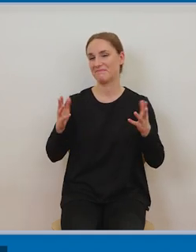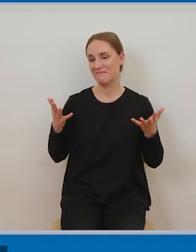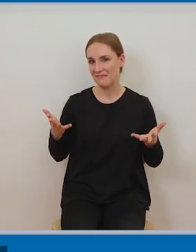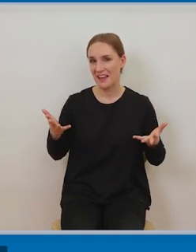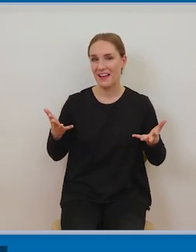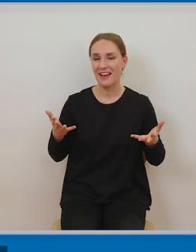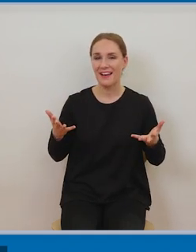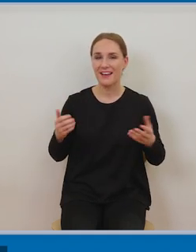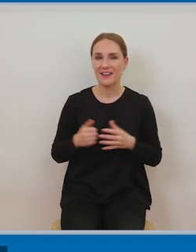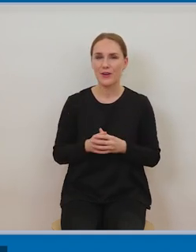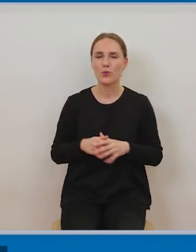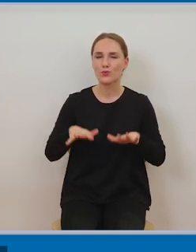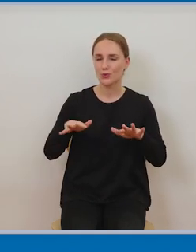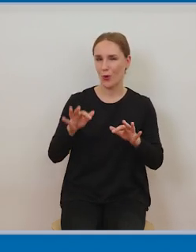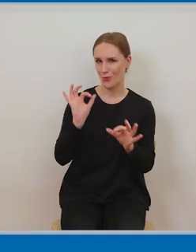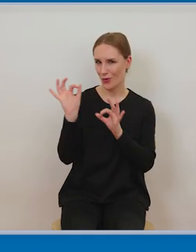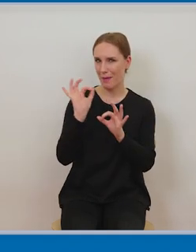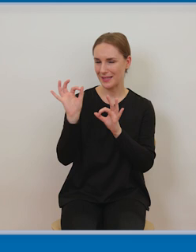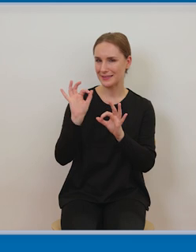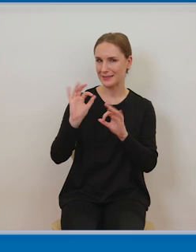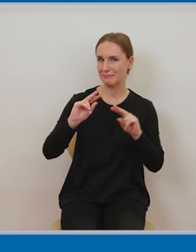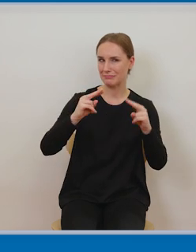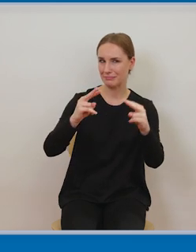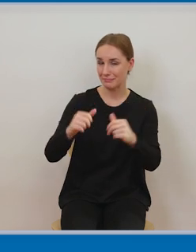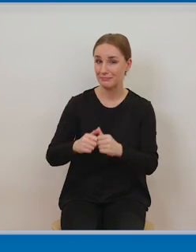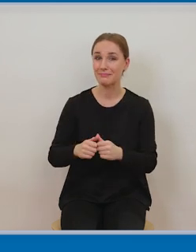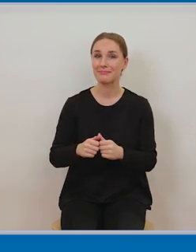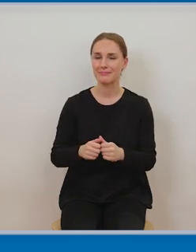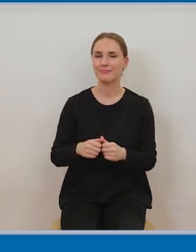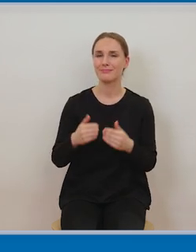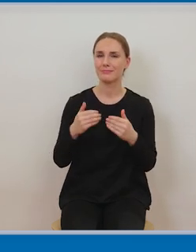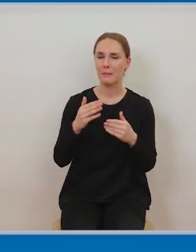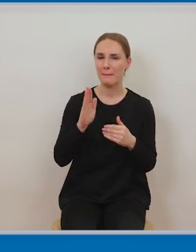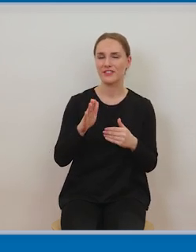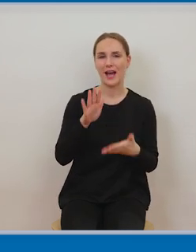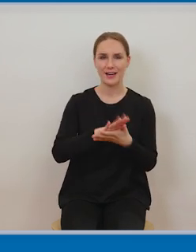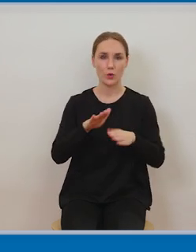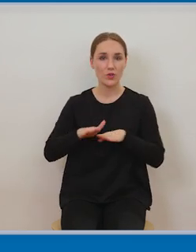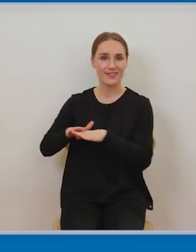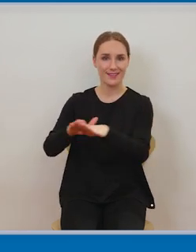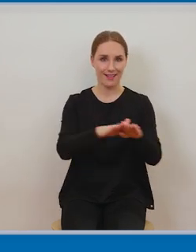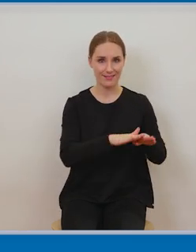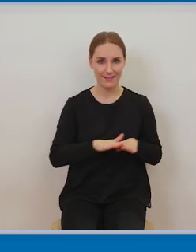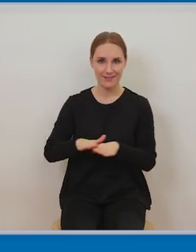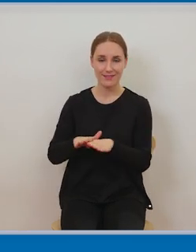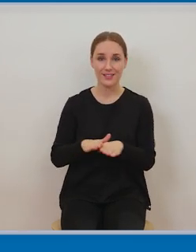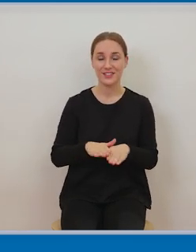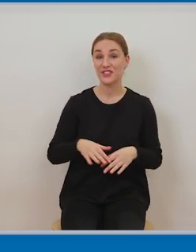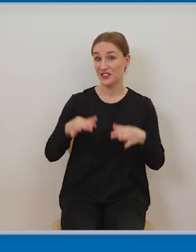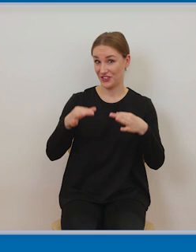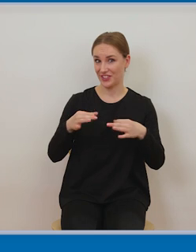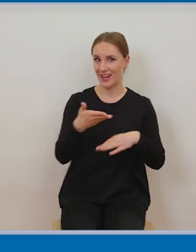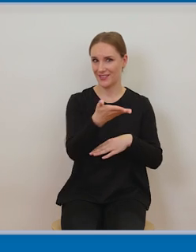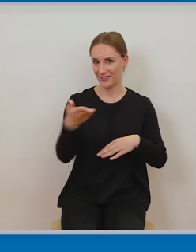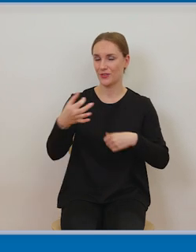studenci którzy zastanawiają się jak legalnie korzystać z materiałów cudzych jak